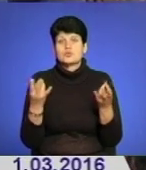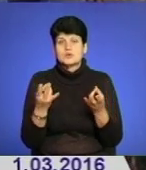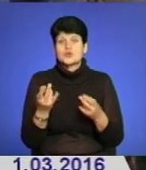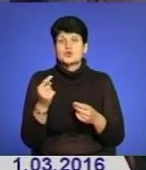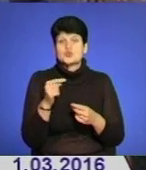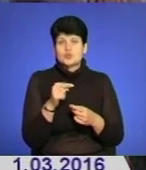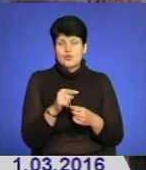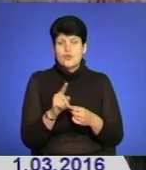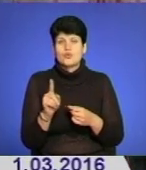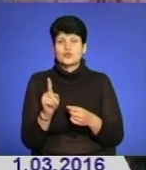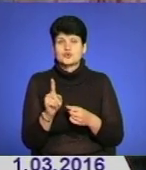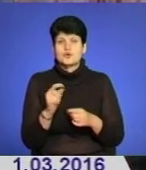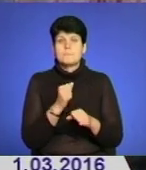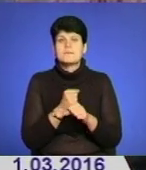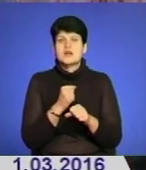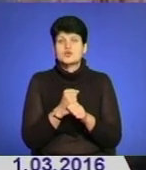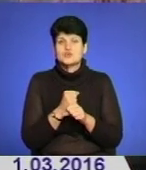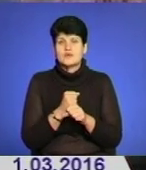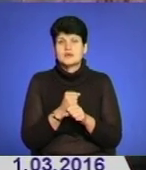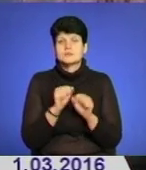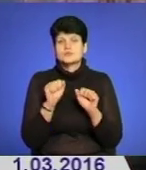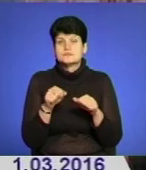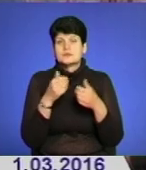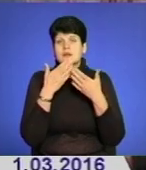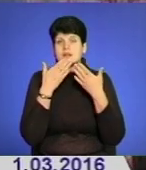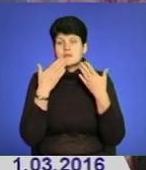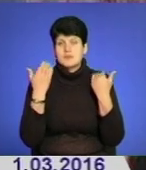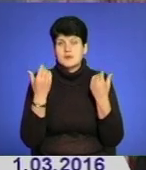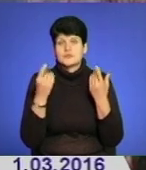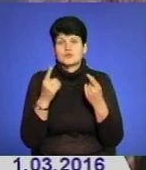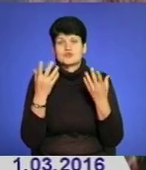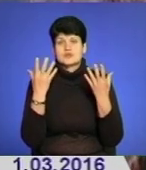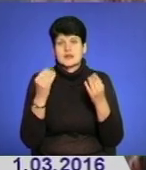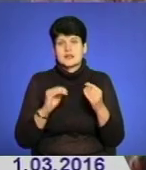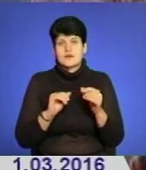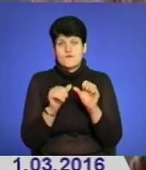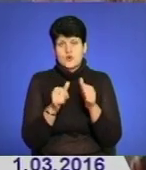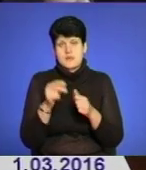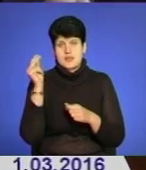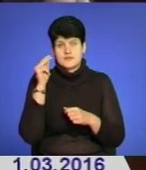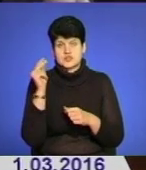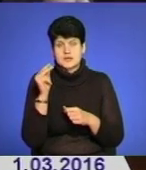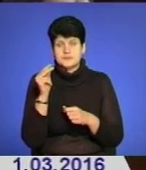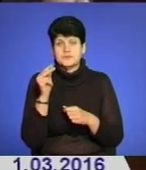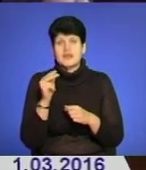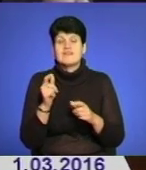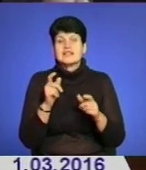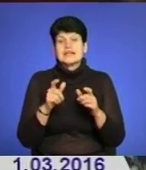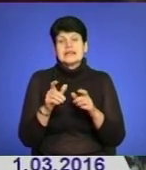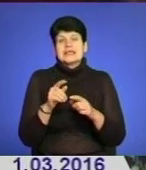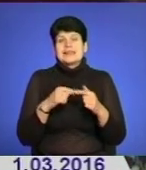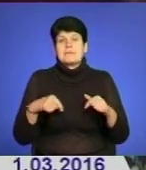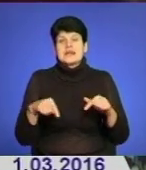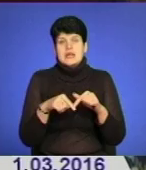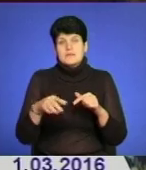що працювати, як такої змоги нема, так як дані форми навчання і того відповідно. В Департаменті освіти і науки